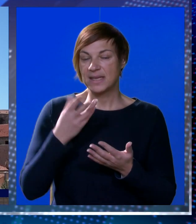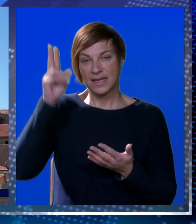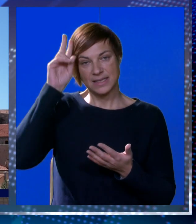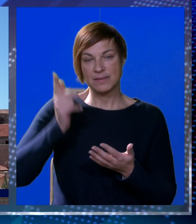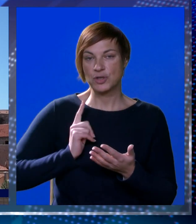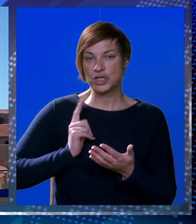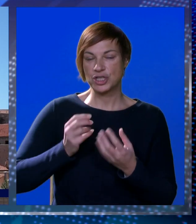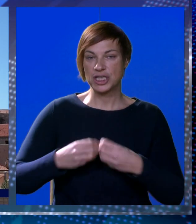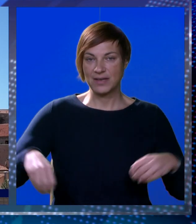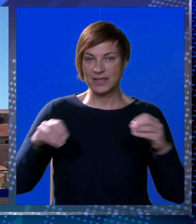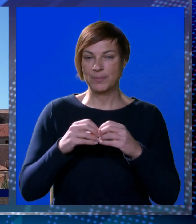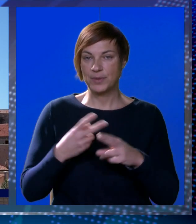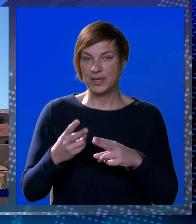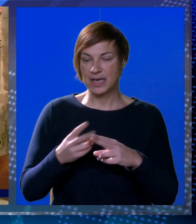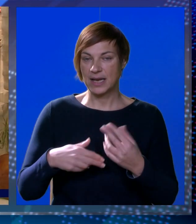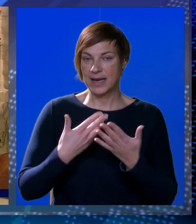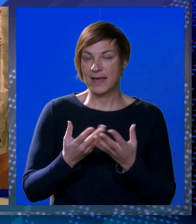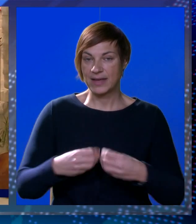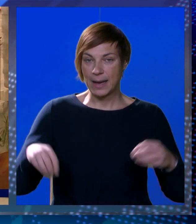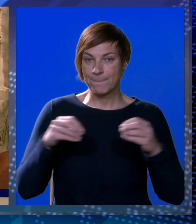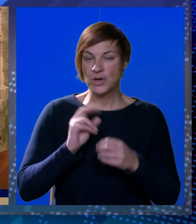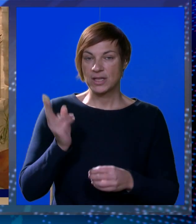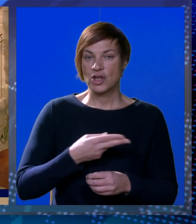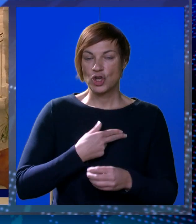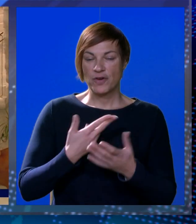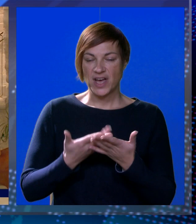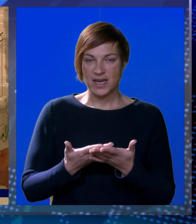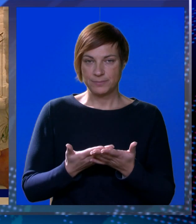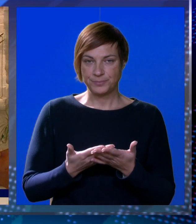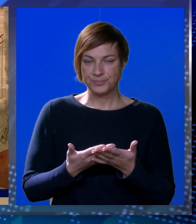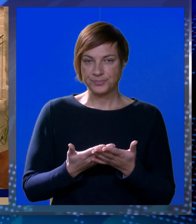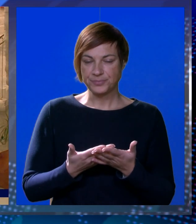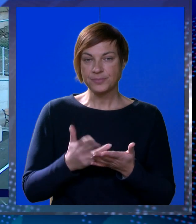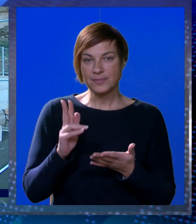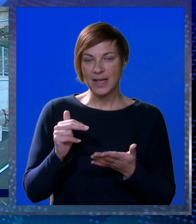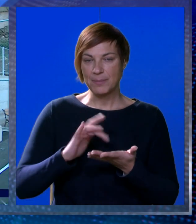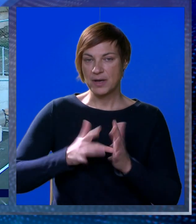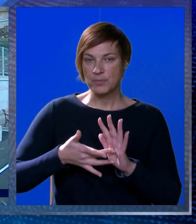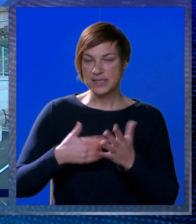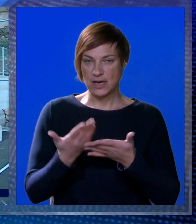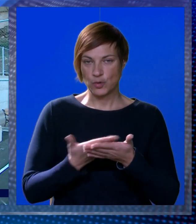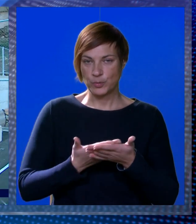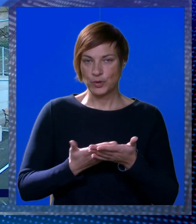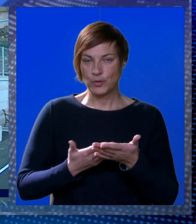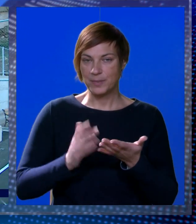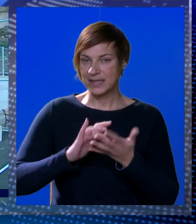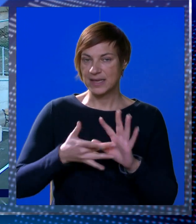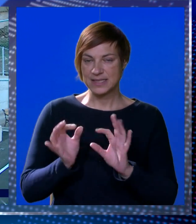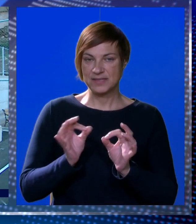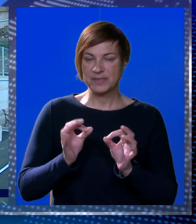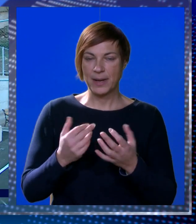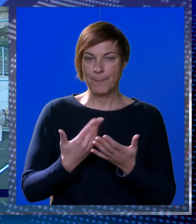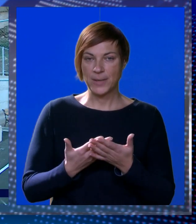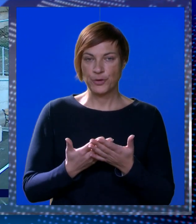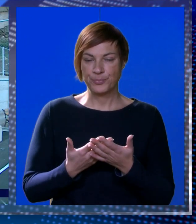pitanje kada se može očekivati projekt realizacije navedenih projekata odgovara sljedeće. Imamo cjelokupnu dokumentaciju,